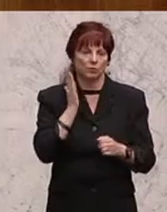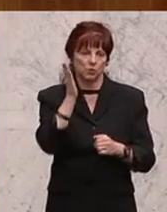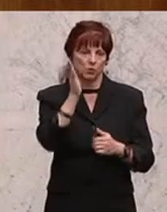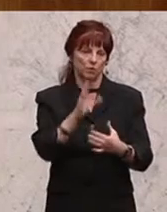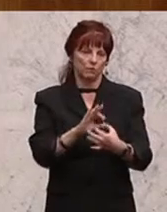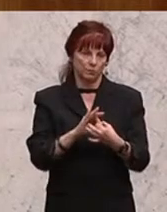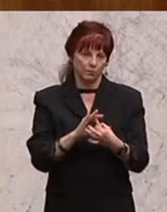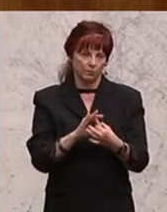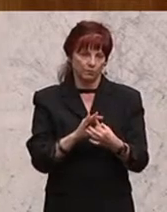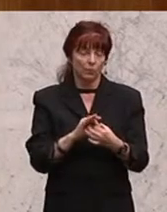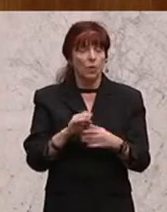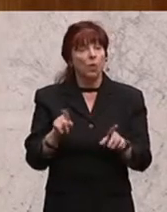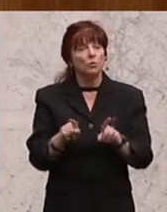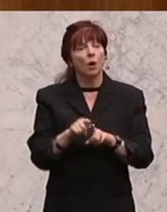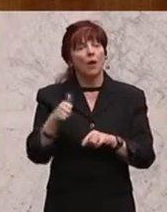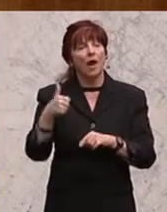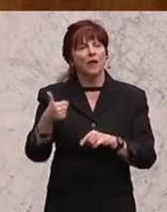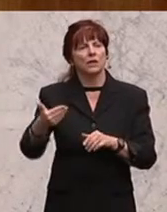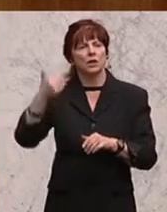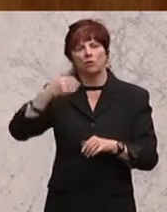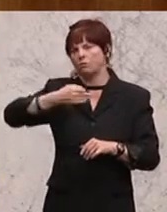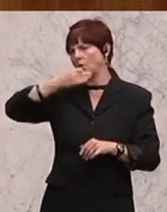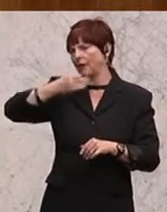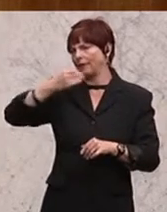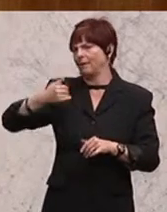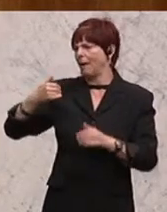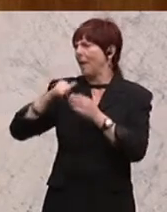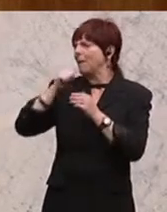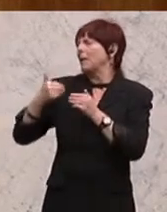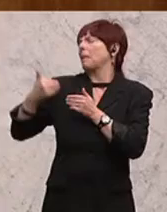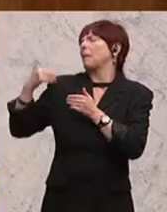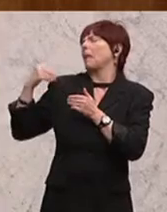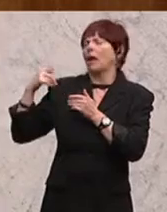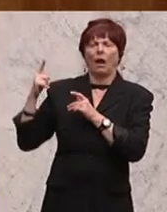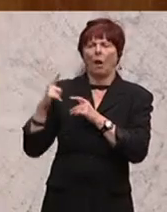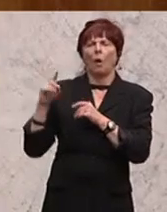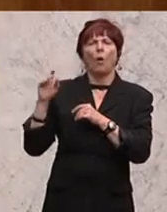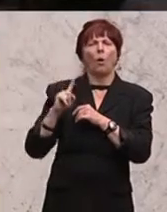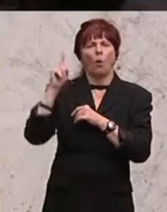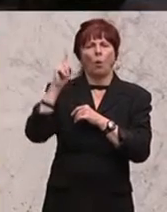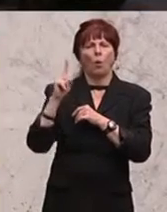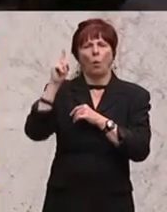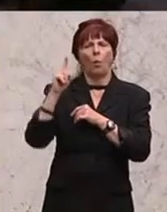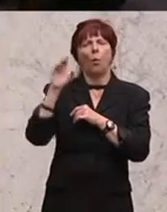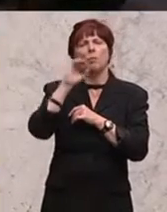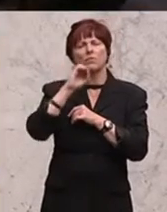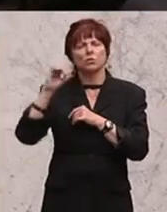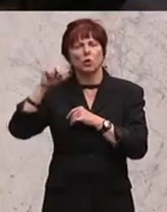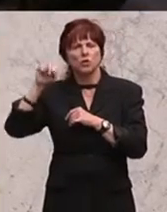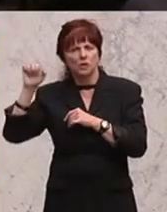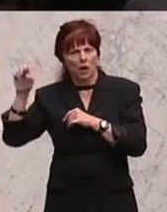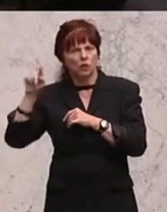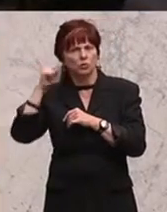Und manche, glaube ich, meiner Vorredner, nicht die, die jetzt unmittelbar waren, lieber Kollege Oster, aber Osterer, hast